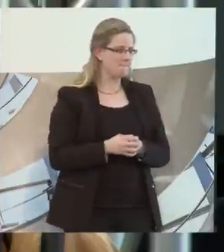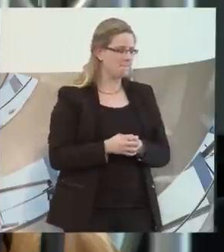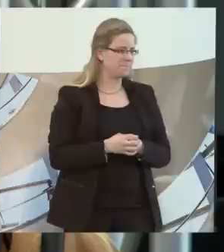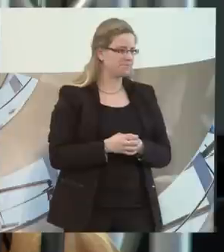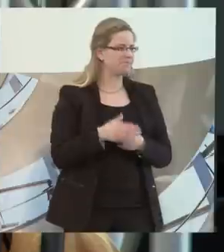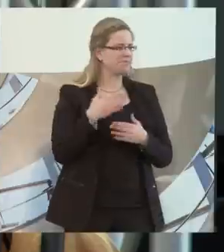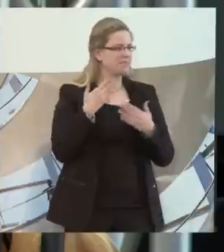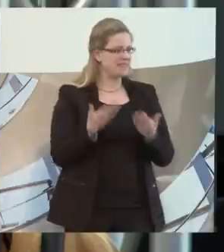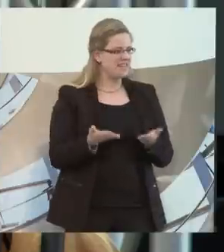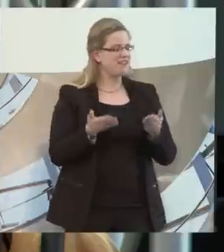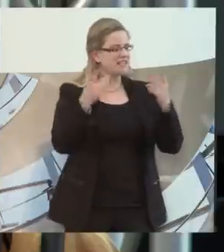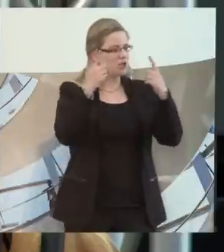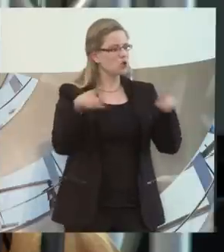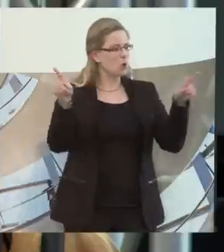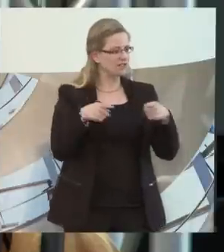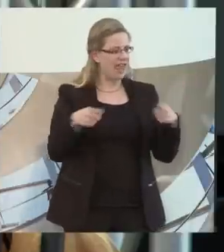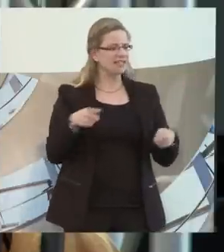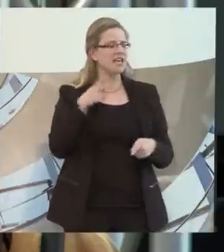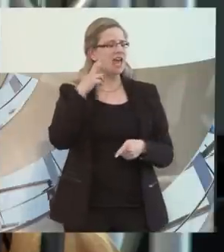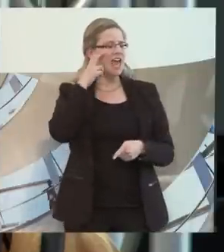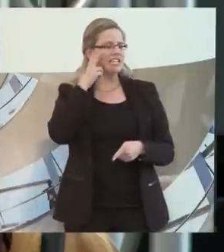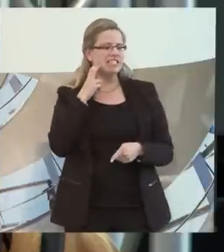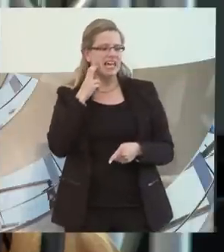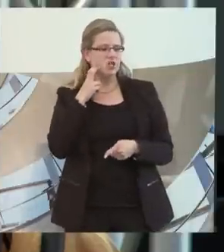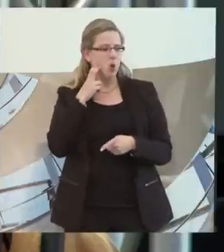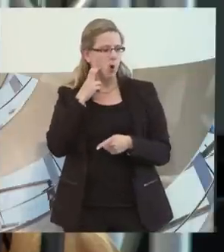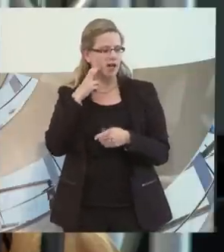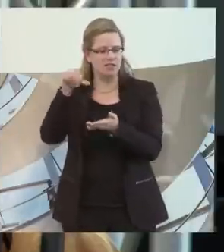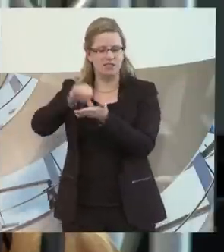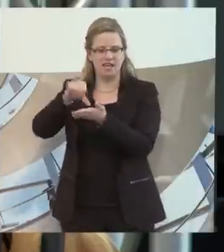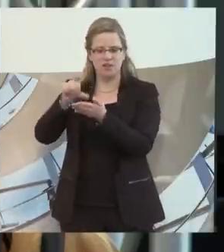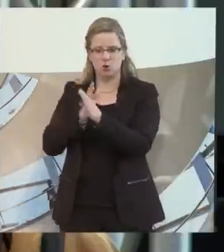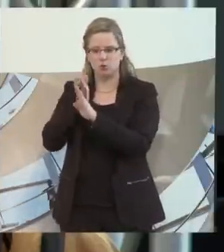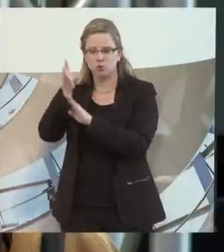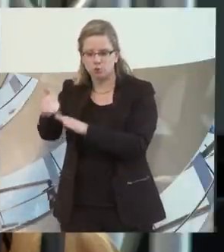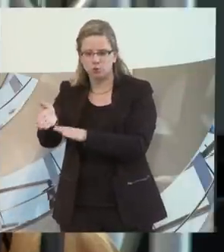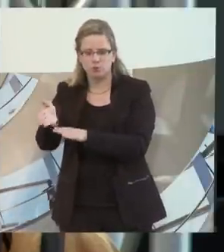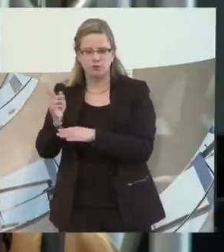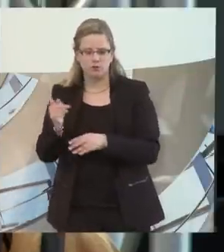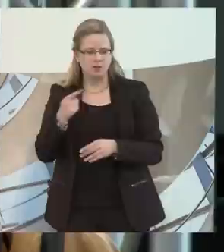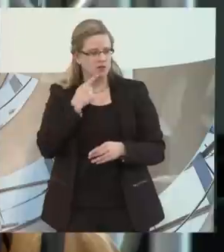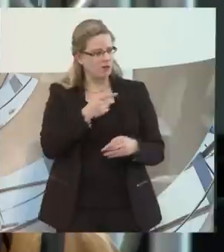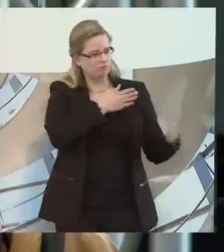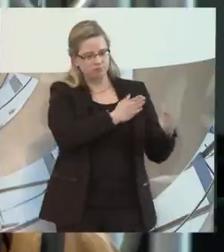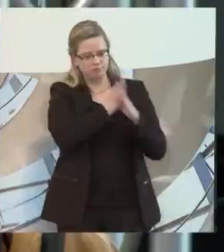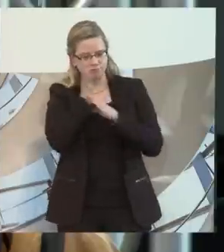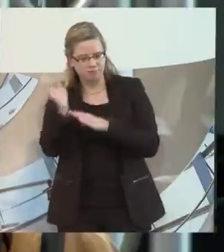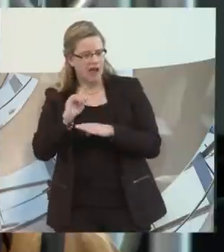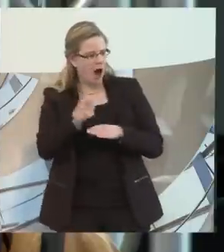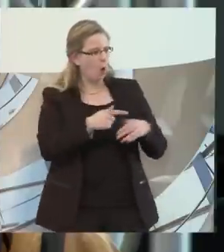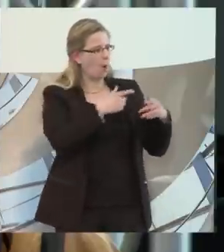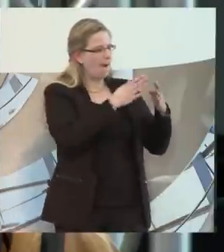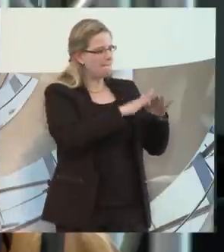einmal ein Konzert in einem Seniorenzentrum, wo wir einen einarmigen Jazz-Saxophonisten samt Band eingeladen haben.